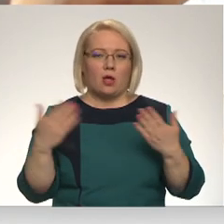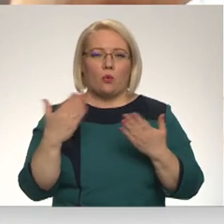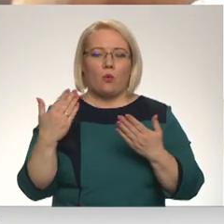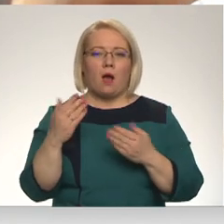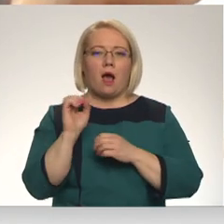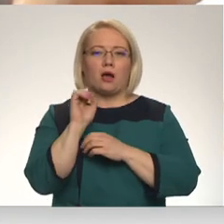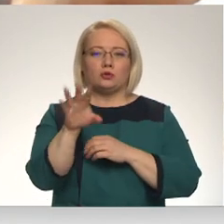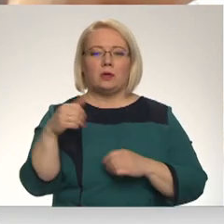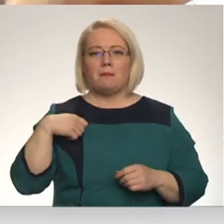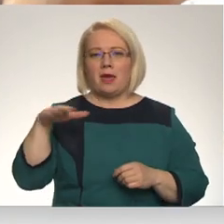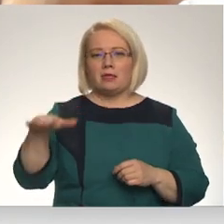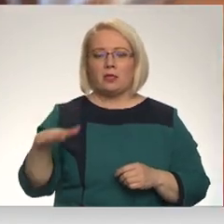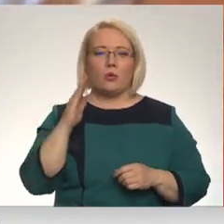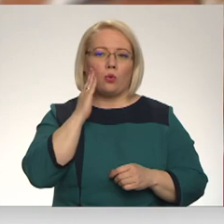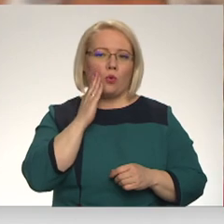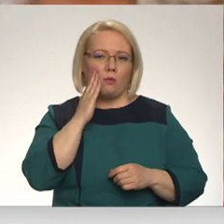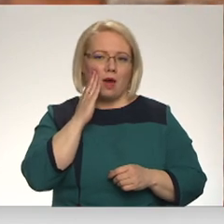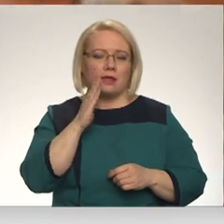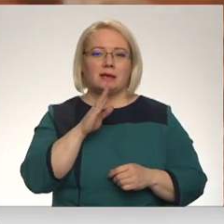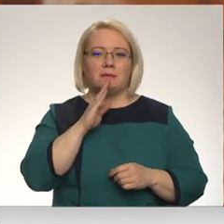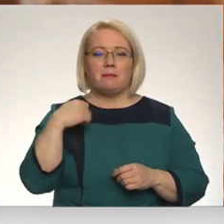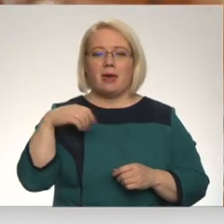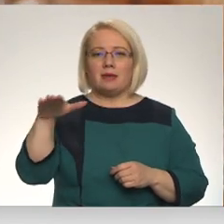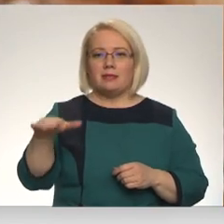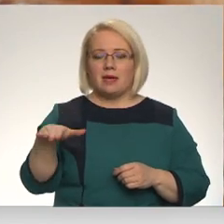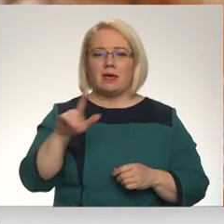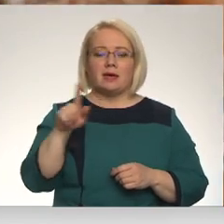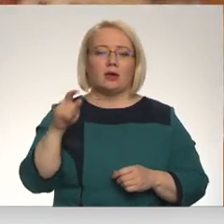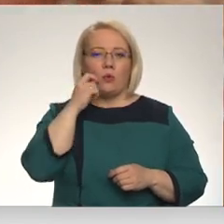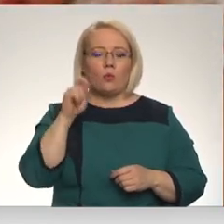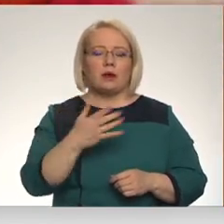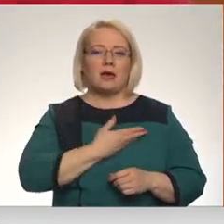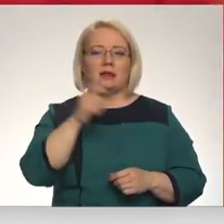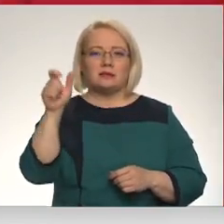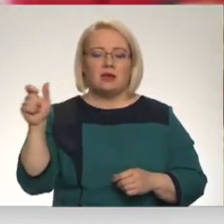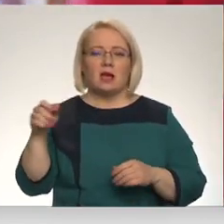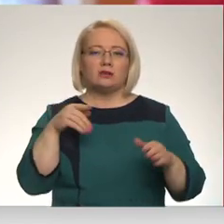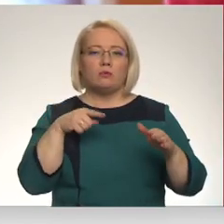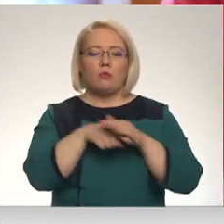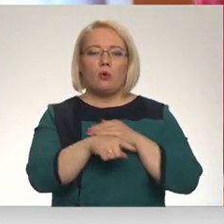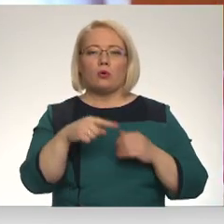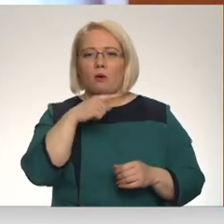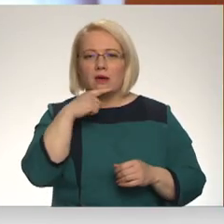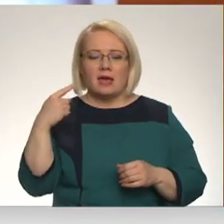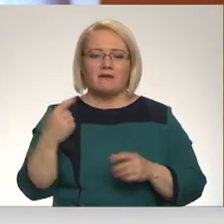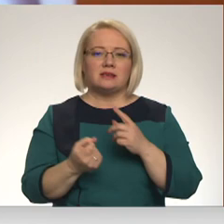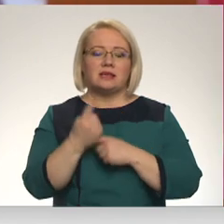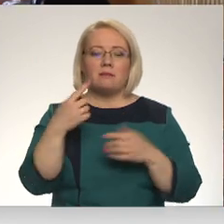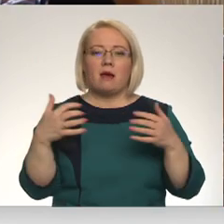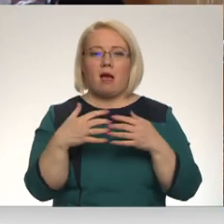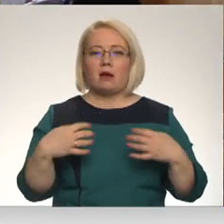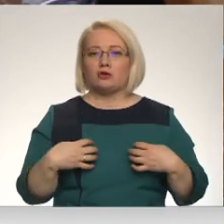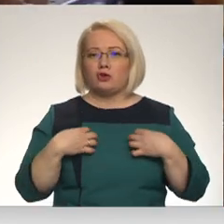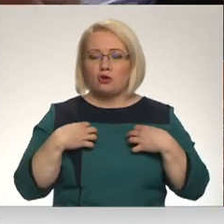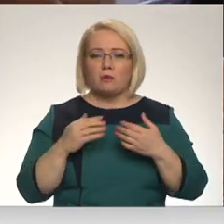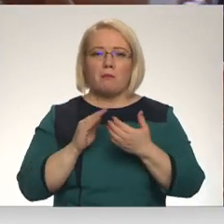atsūtīs kāda meitene no Rumānijas. Oļa ir viena no daudziem Ukraiņas iedzīvotājiem, kas bēgot no Krievijas izraisītajām karu šausmām